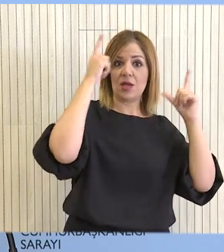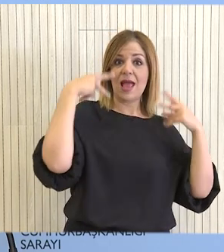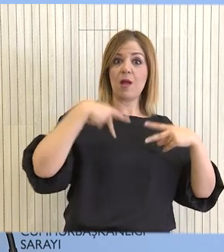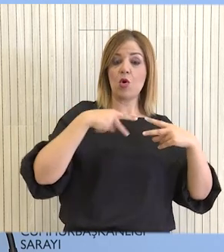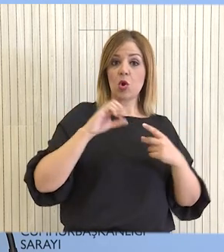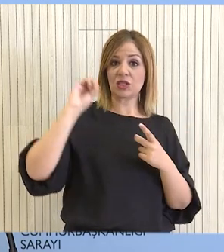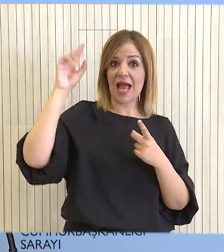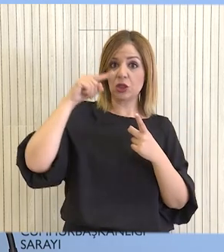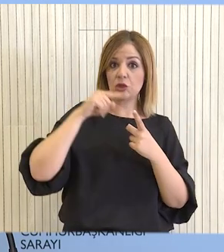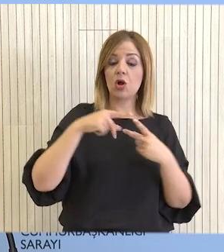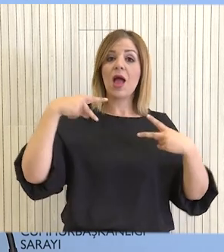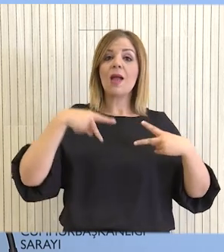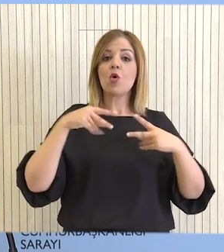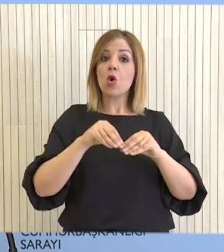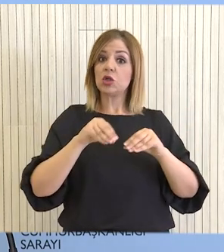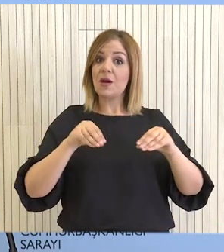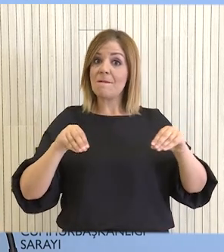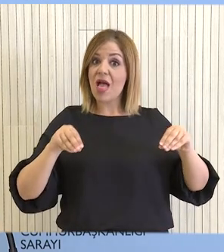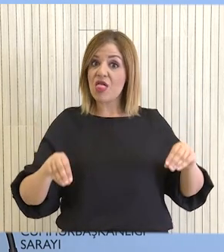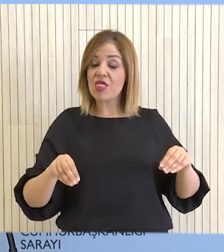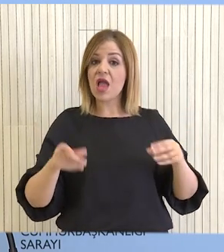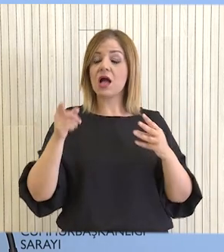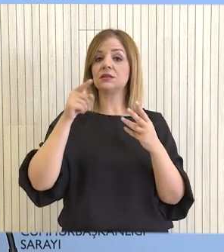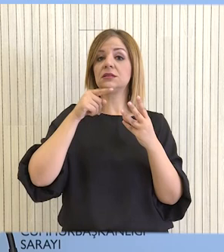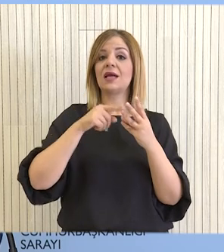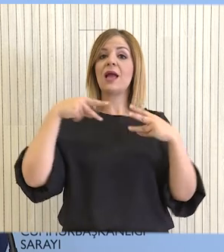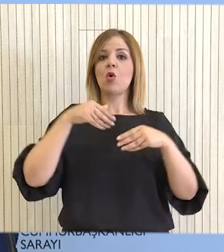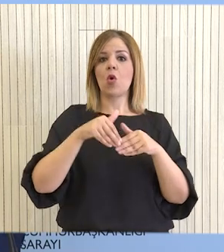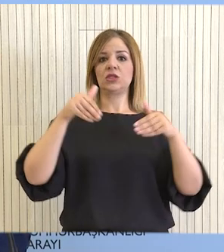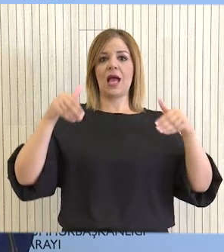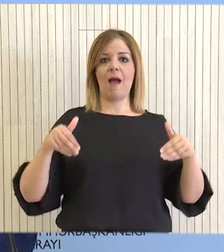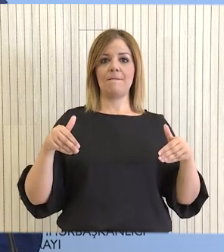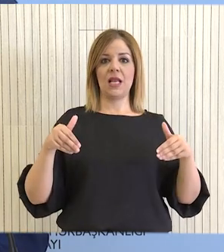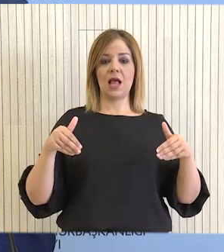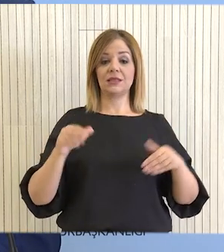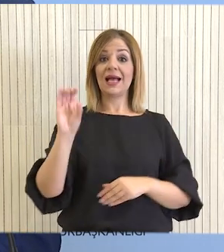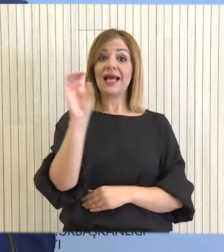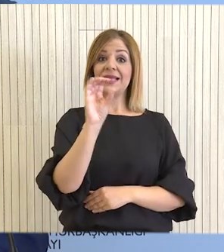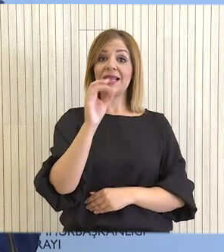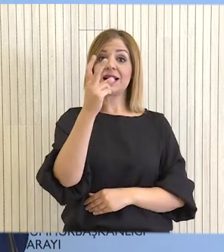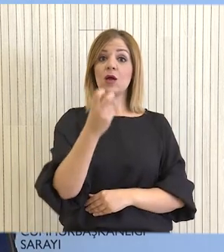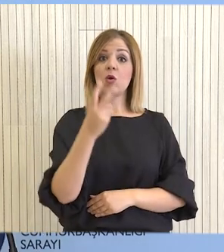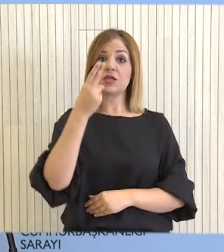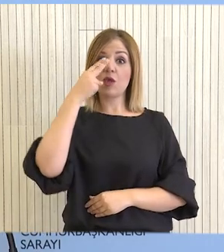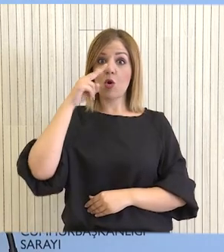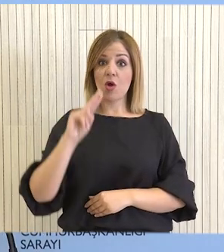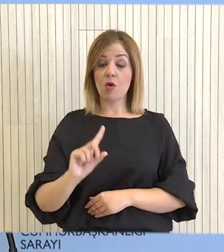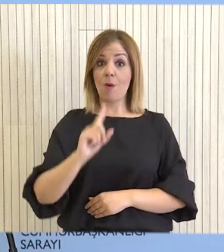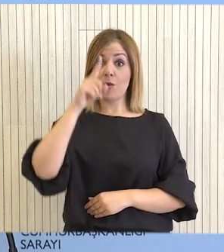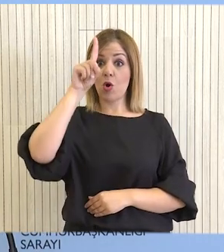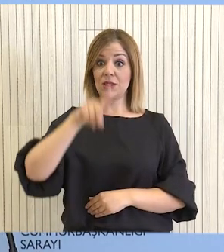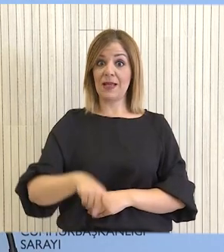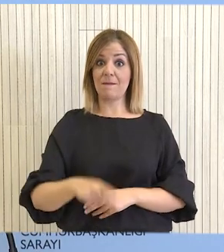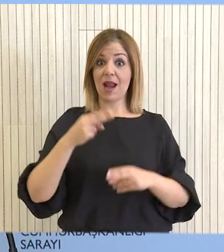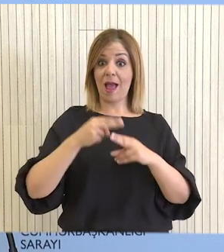Υπουργός Εξωτερικών, η Υπουργός Παιδείας Αθλητισμού και Νεολαίας και ο Υπουργός Άμυνας. Την Τετάρτη, 22 Νοεμβρίου, κατά την πρώτη ημέρα της